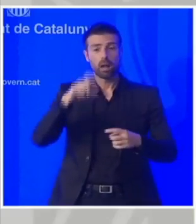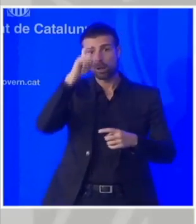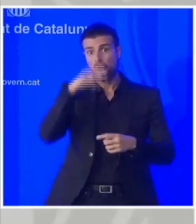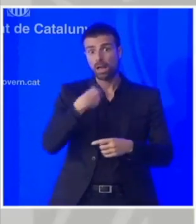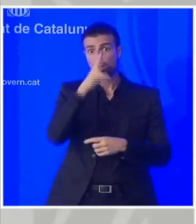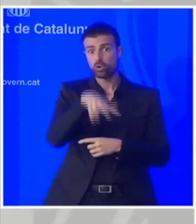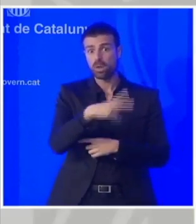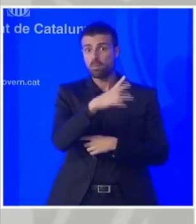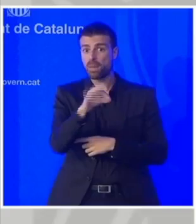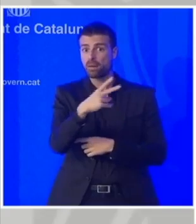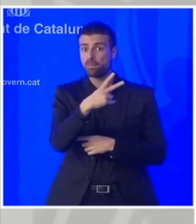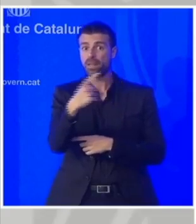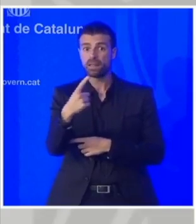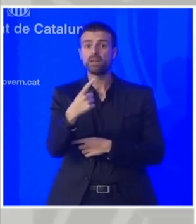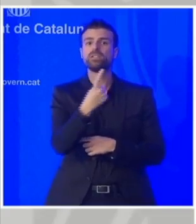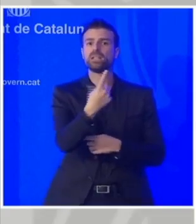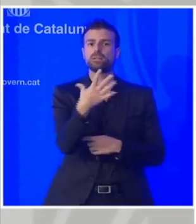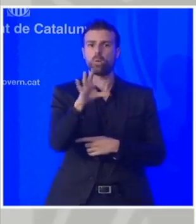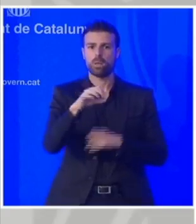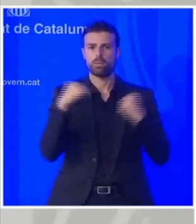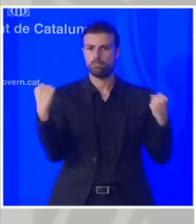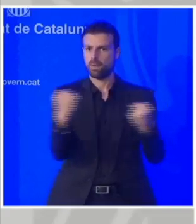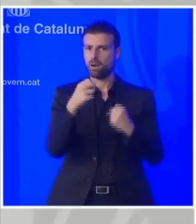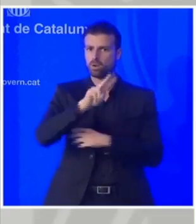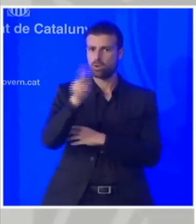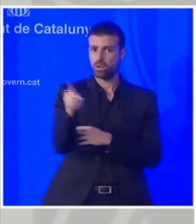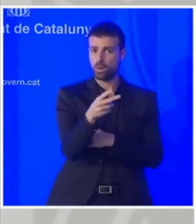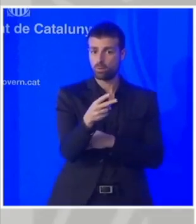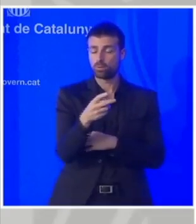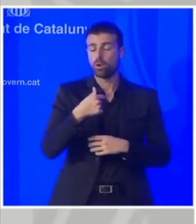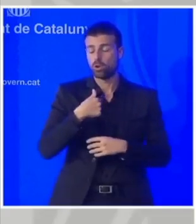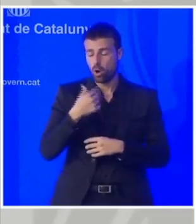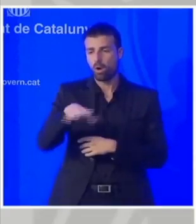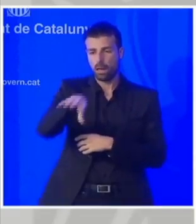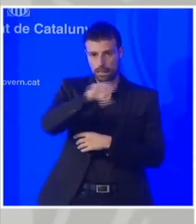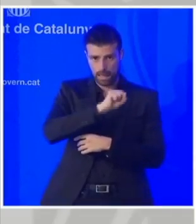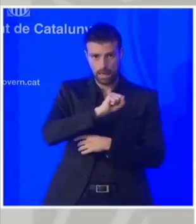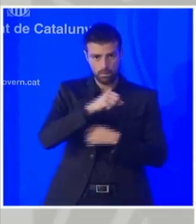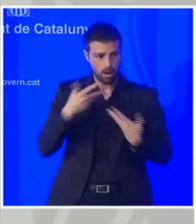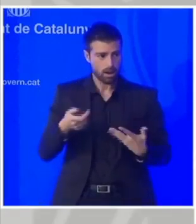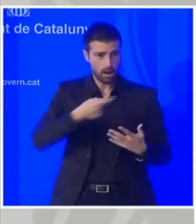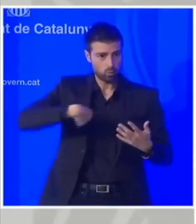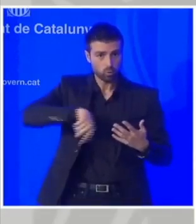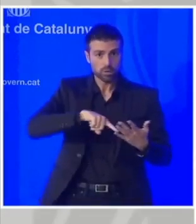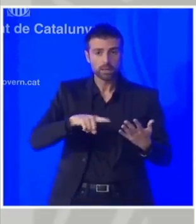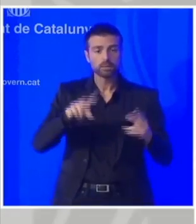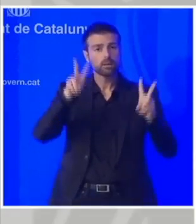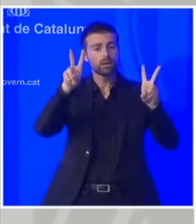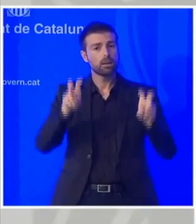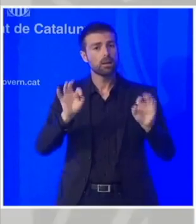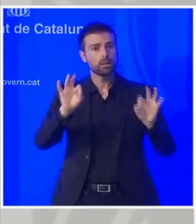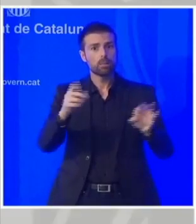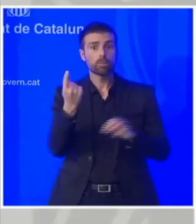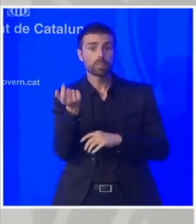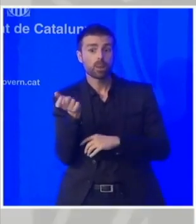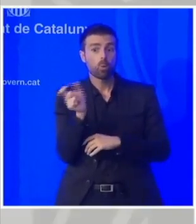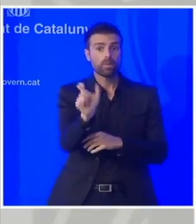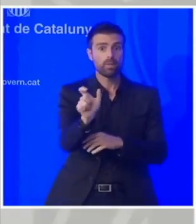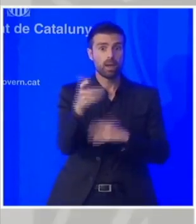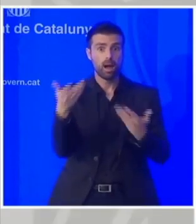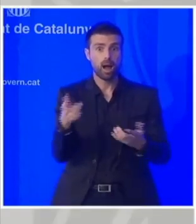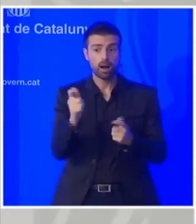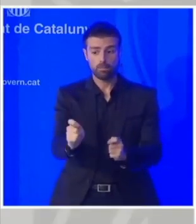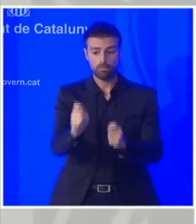2020 i 2021 amb 150 milions entenem que en aquest cas la quantia que ens fiquen damunt la taula és una